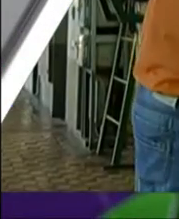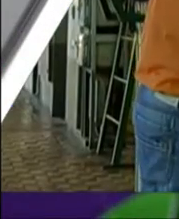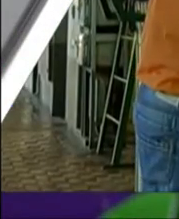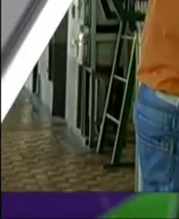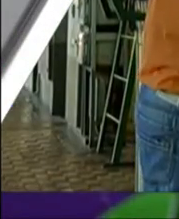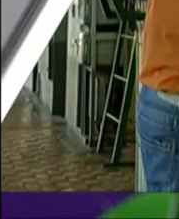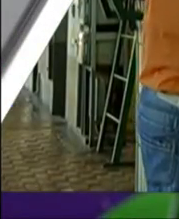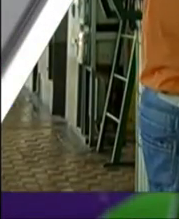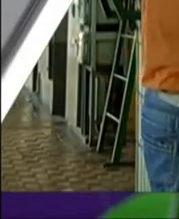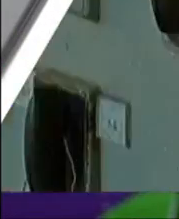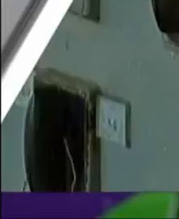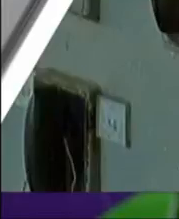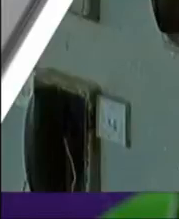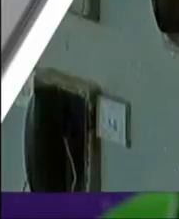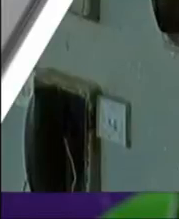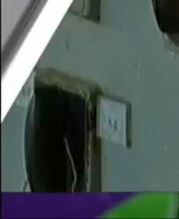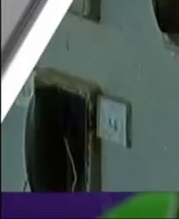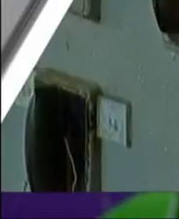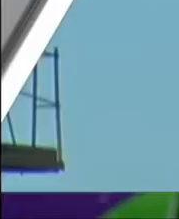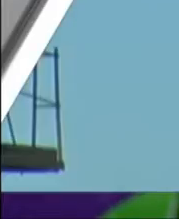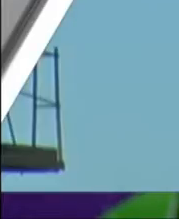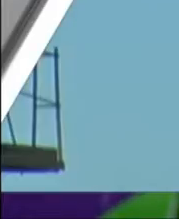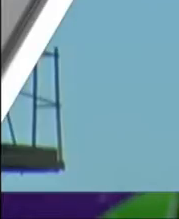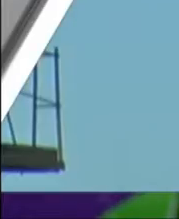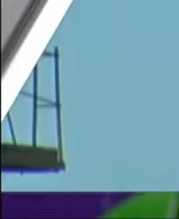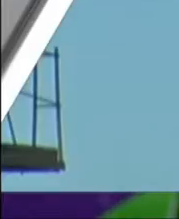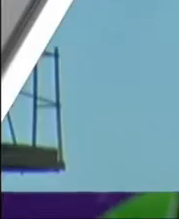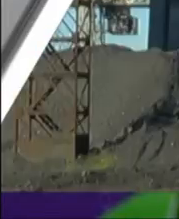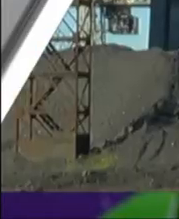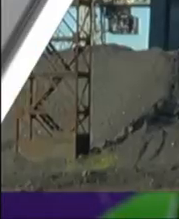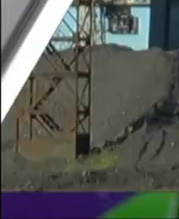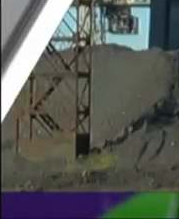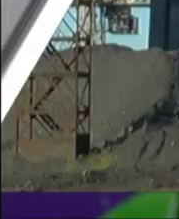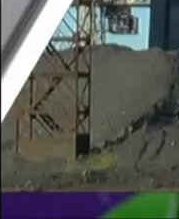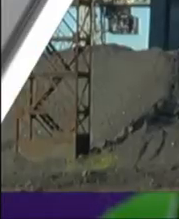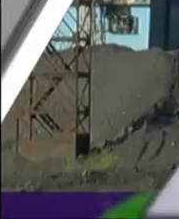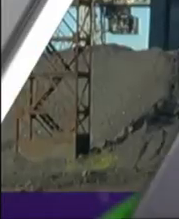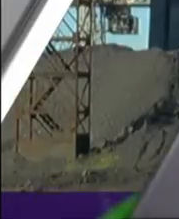планову перевірку, які запаси вугілля, теплоцентралі і чи не шкодять відходи здоров'ю киян.